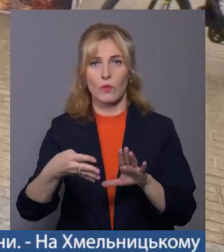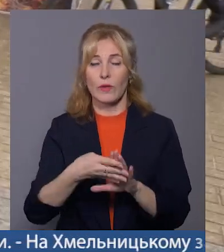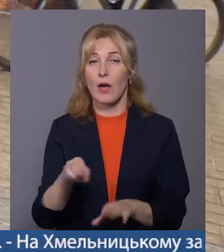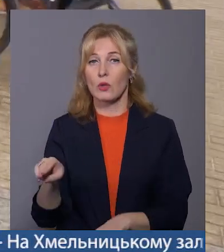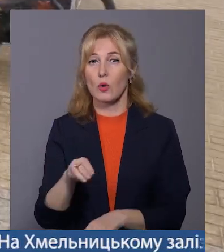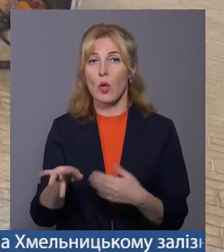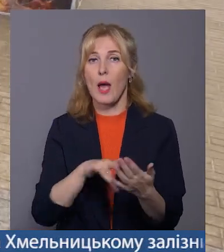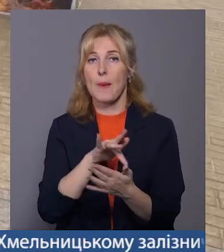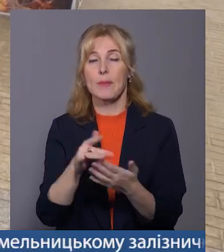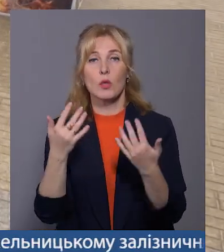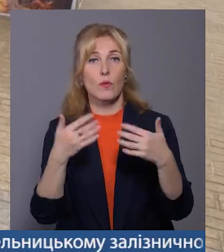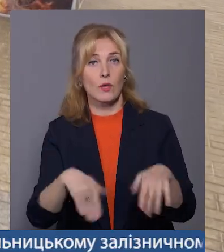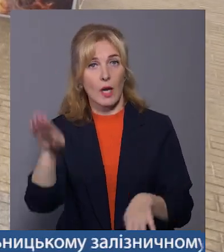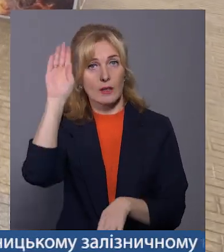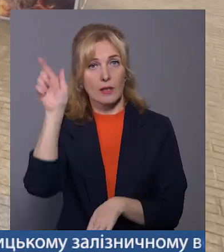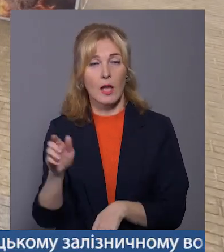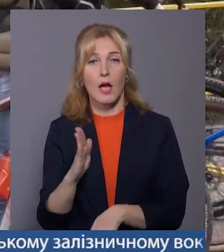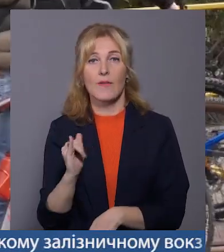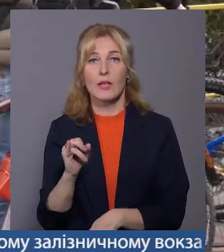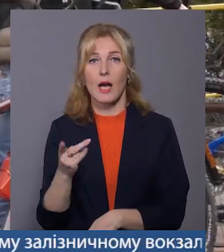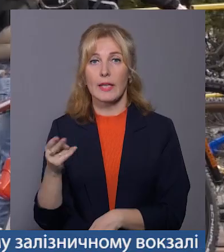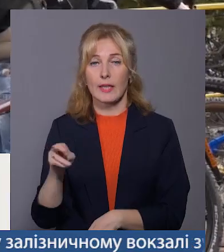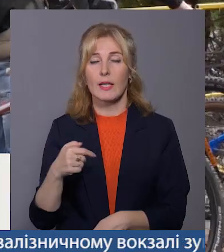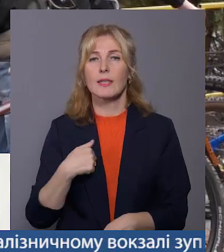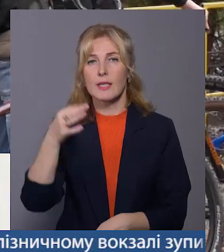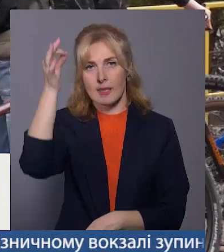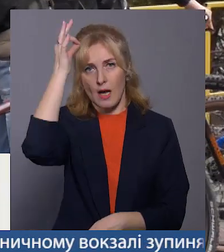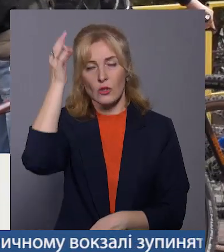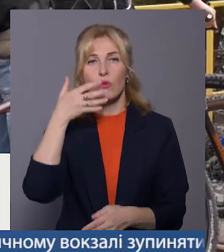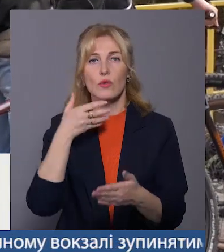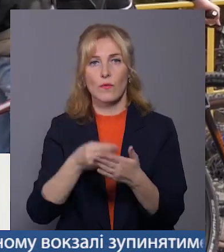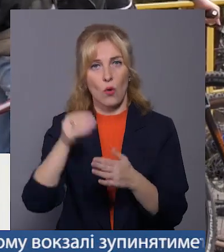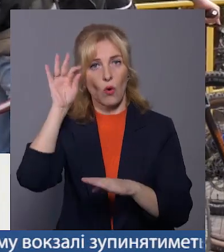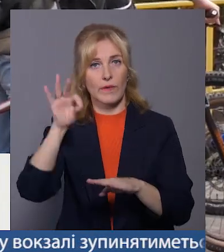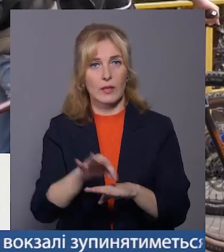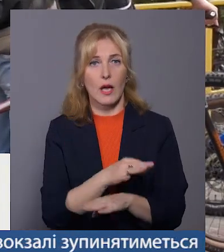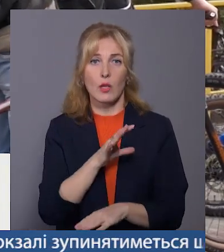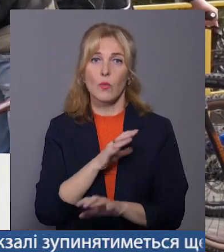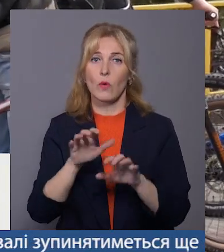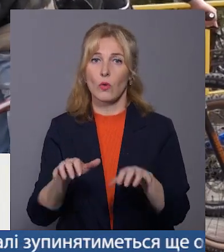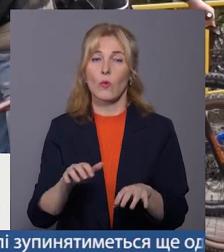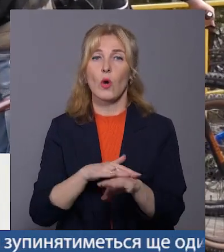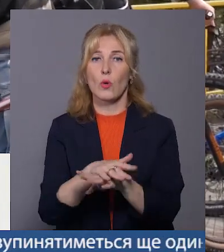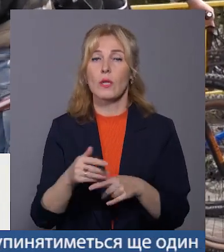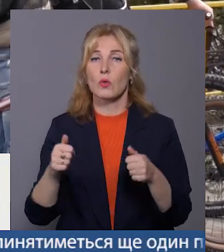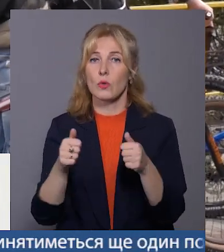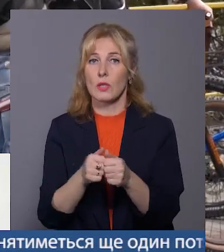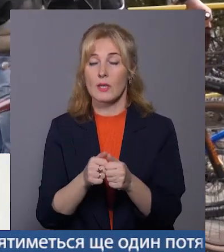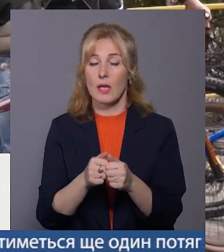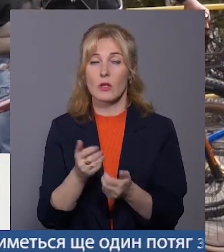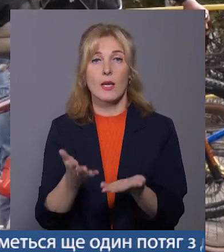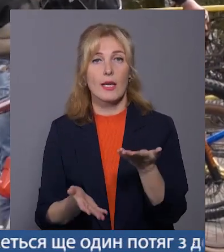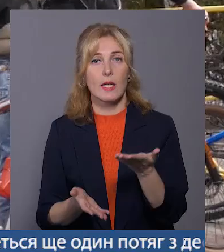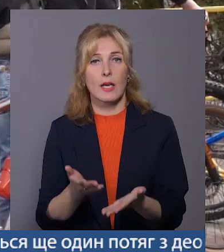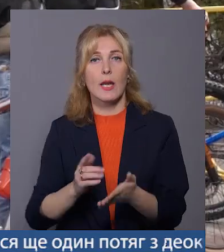місто втратило Віталія. «Перед усе згадую свого Віталія, який є головою громадської роздельної критичної маси, який